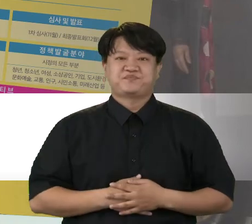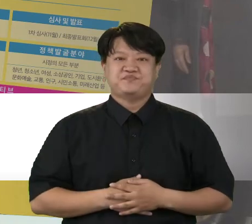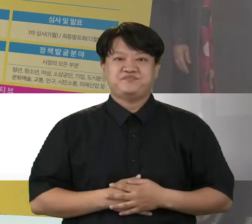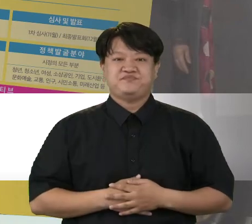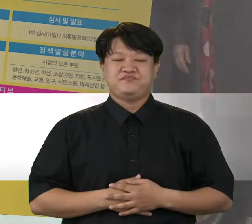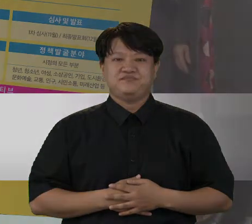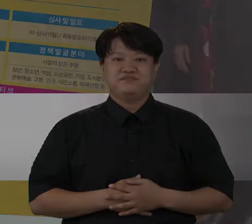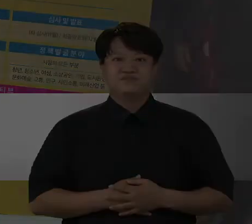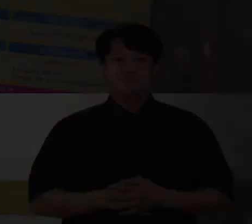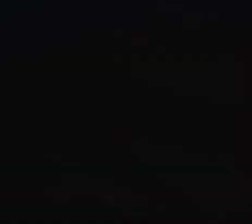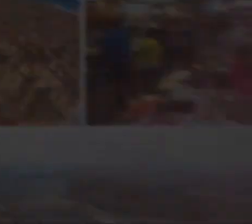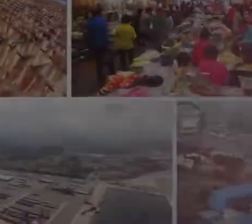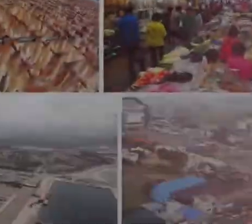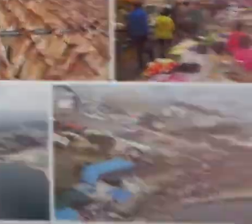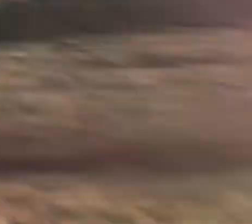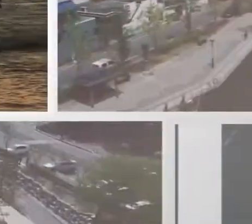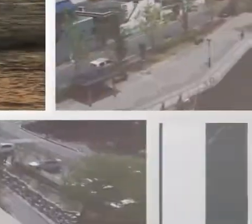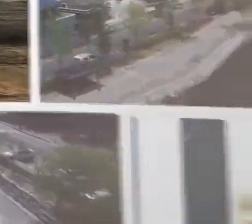고맙습니다.